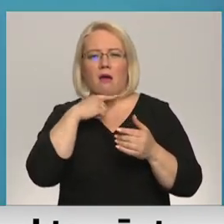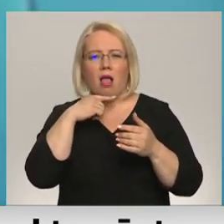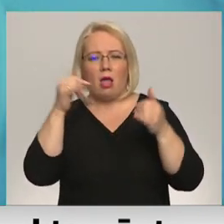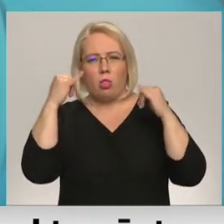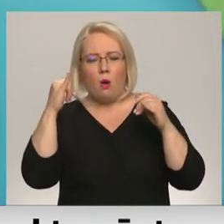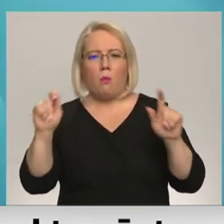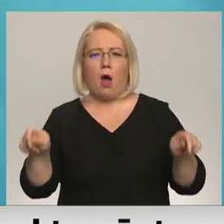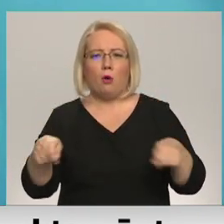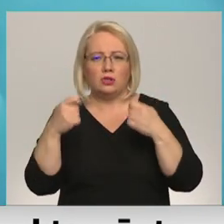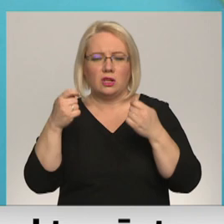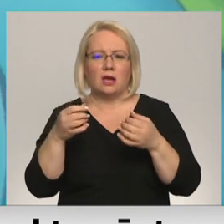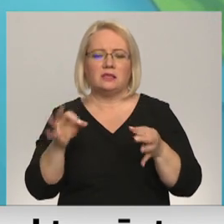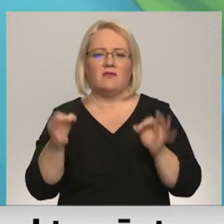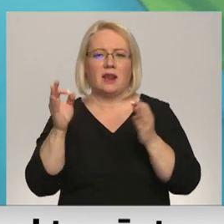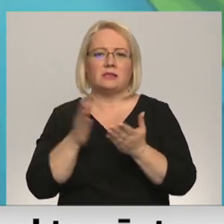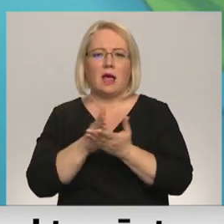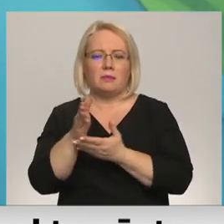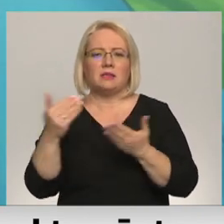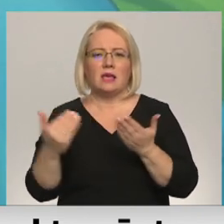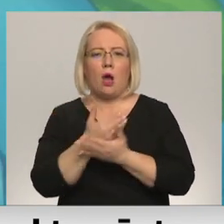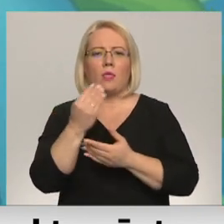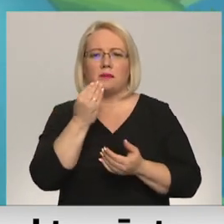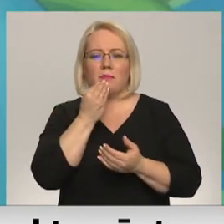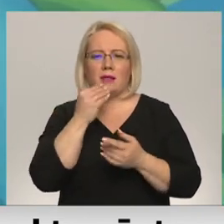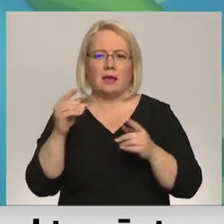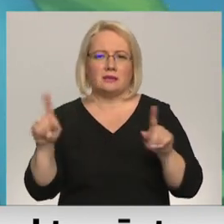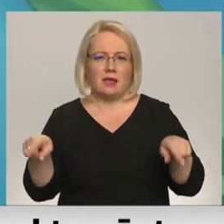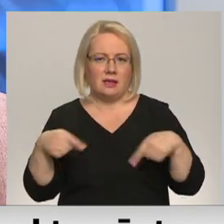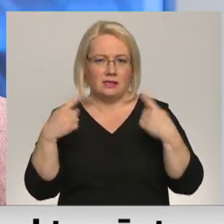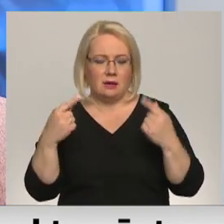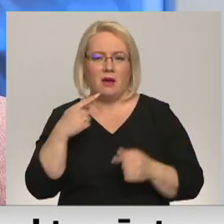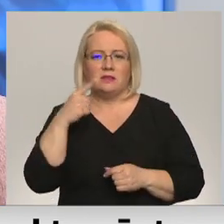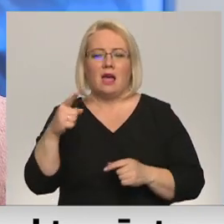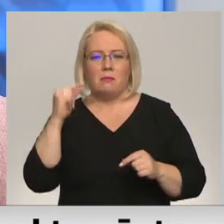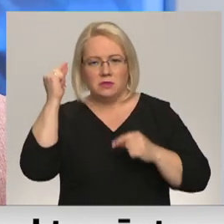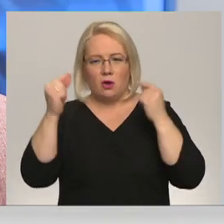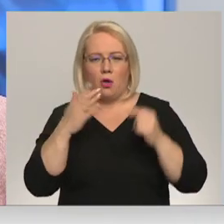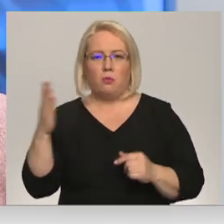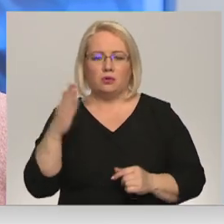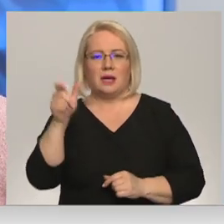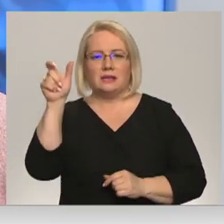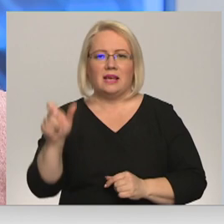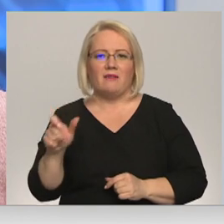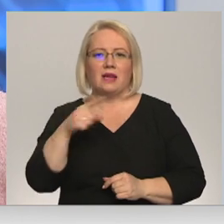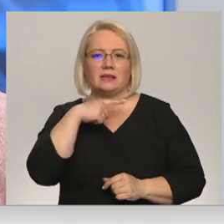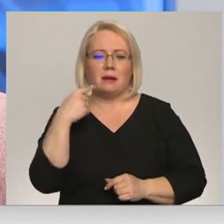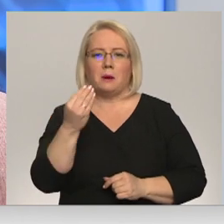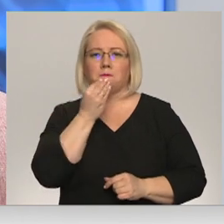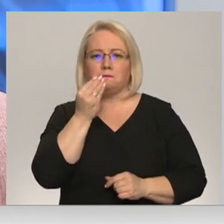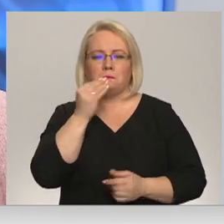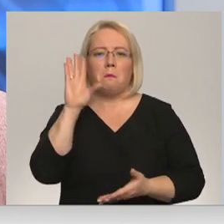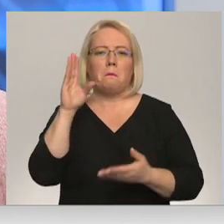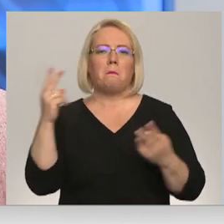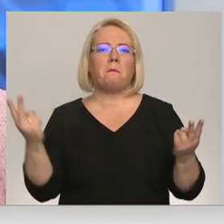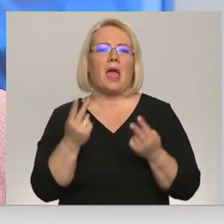ir būtisks aspekts jaunās pārtikas attīstībā. Tā psiholoģiskā pūse tam visam, ka cilvēks visu laiku grib it kā es to pierastot.